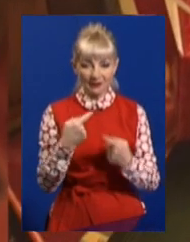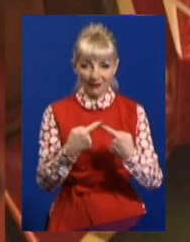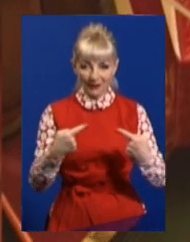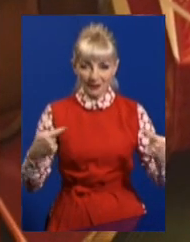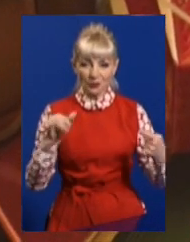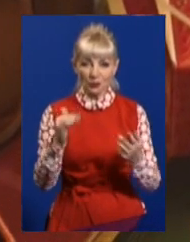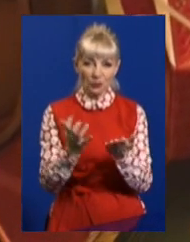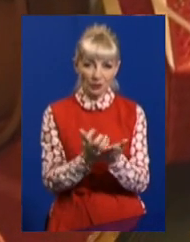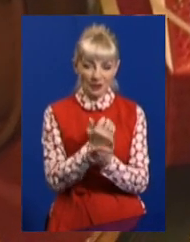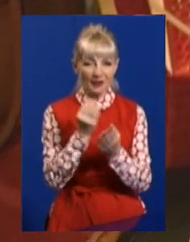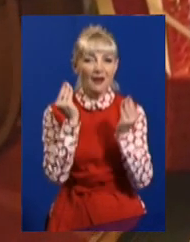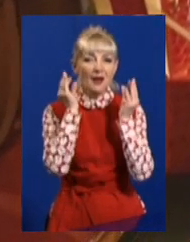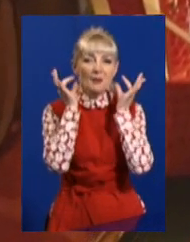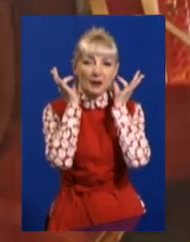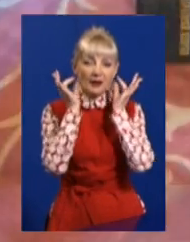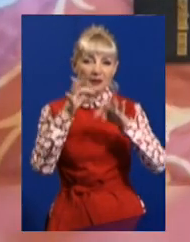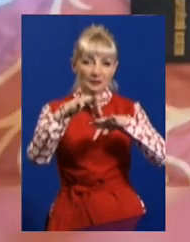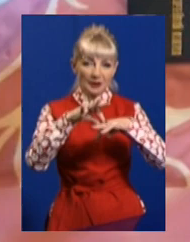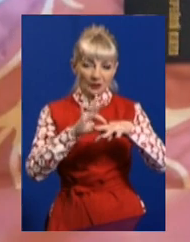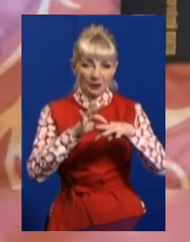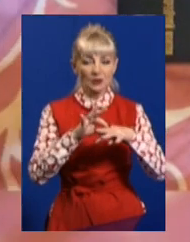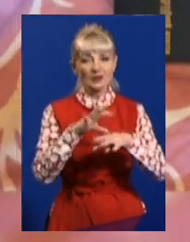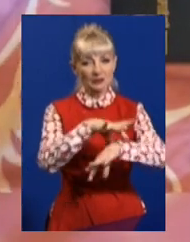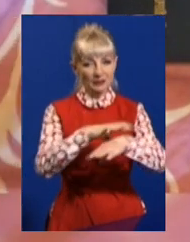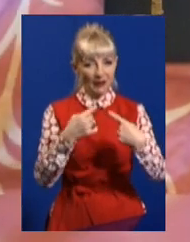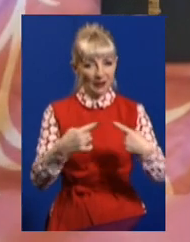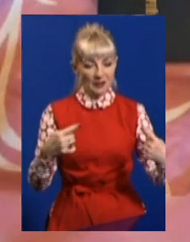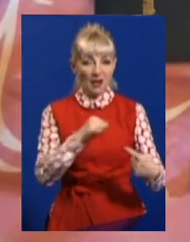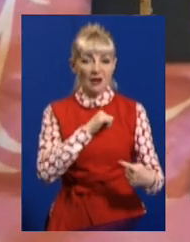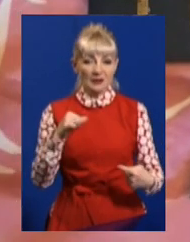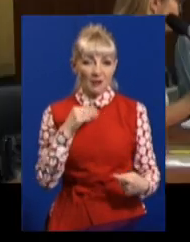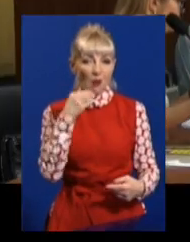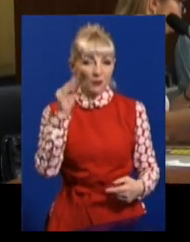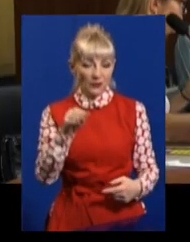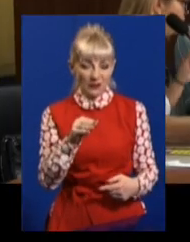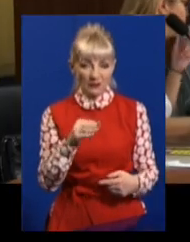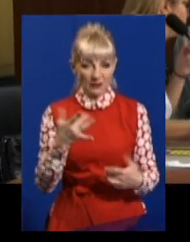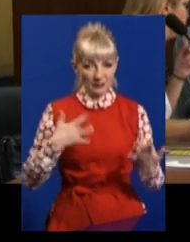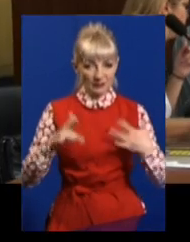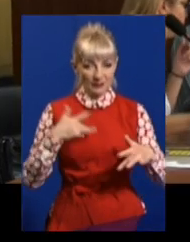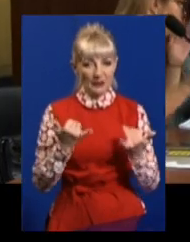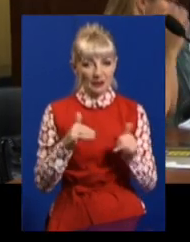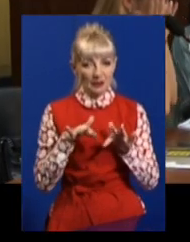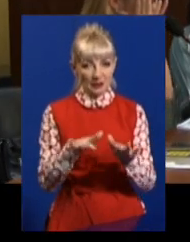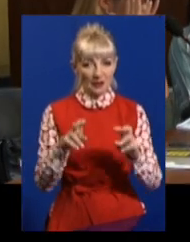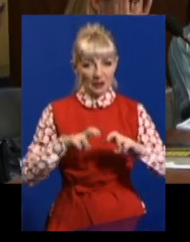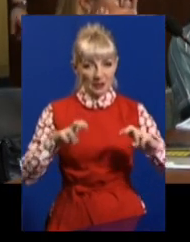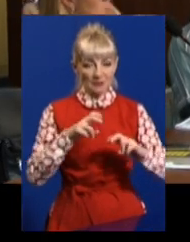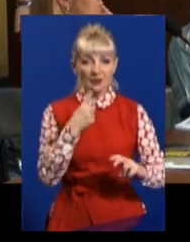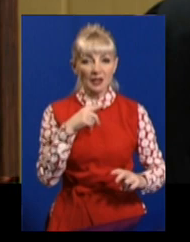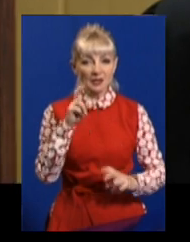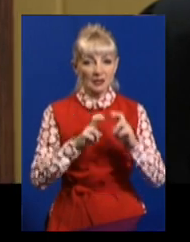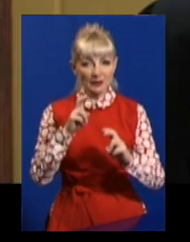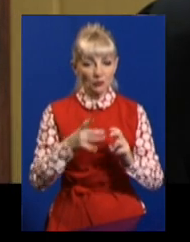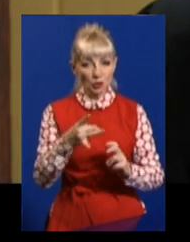У неї знайшли набір прикрас, каблучку та сережки. Сама Цибульник ці звинувачення відкидає. Нині справу розглядають у Червонозаводському райсуді. На